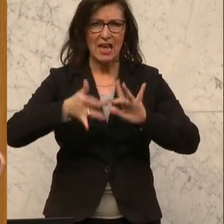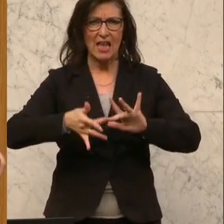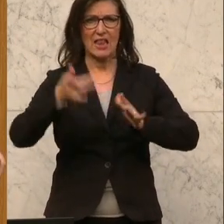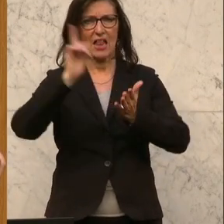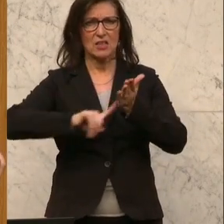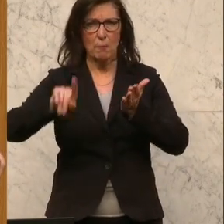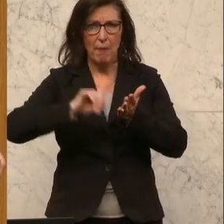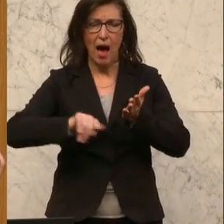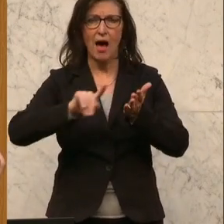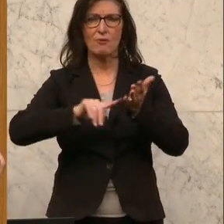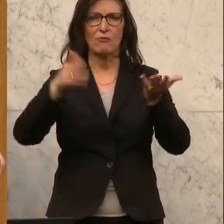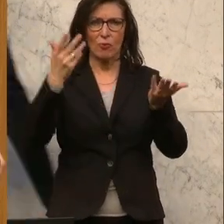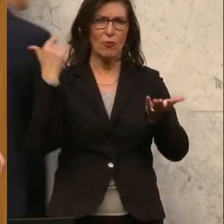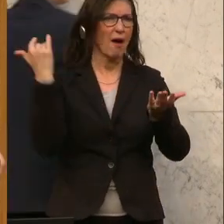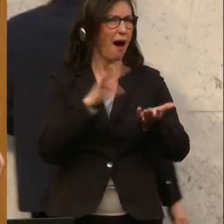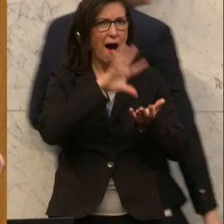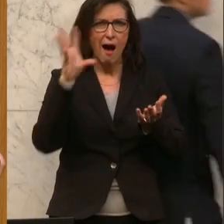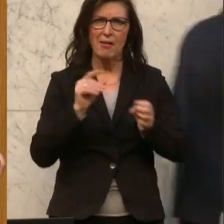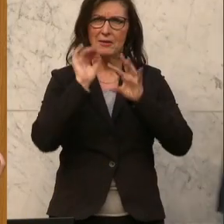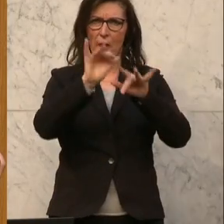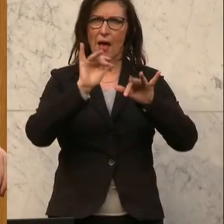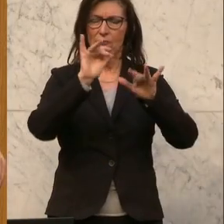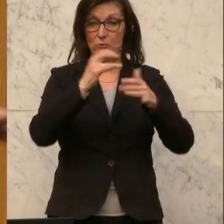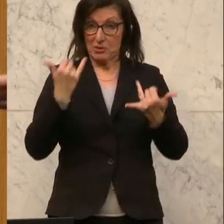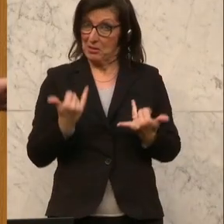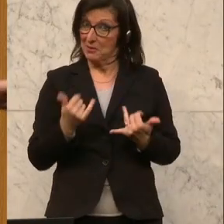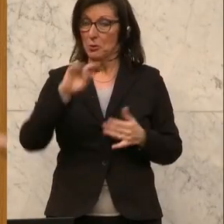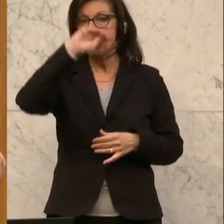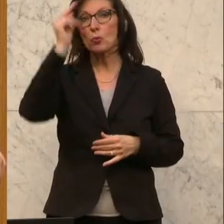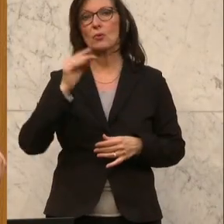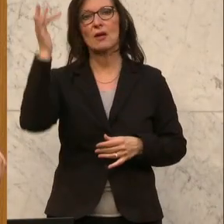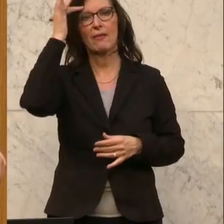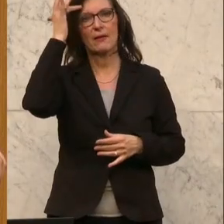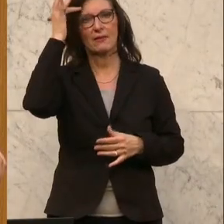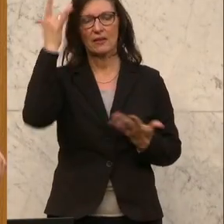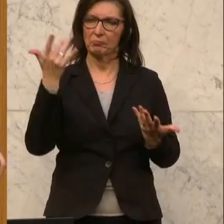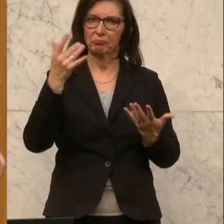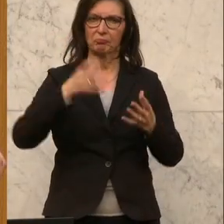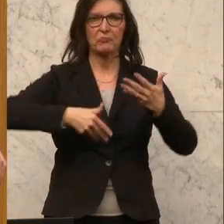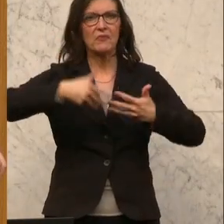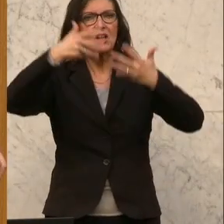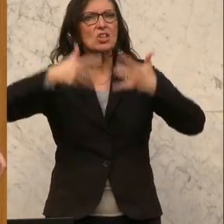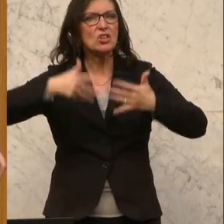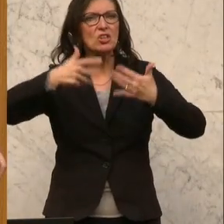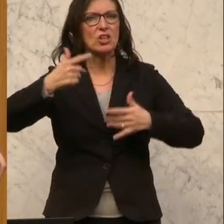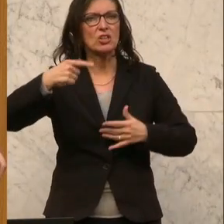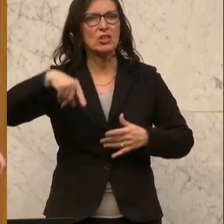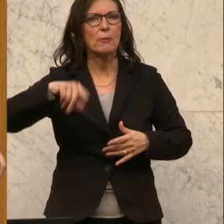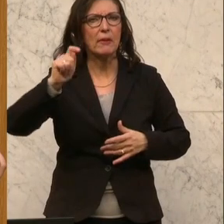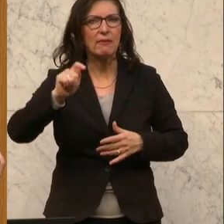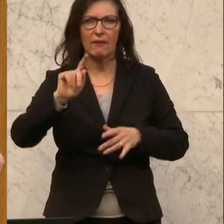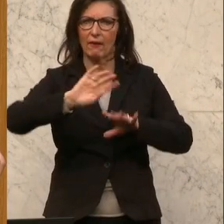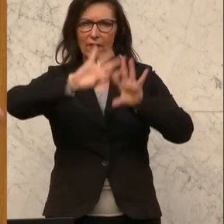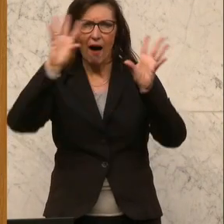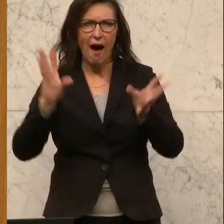der Einsatz von künstlicher Intelligenz. ChatGPD und alle anderen auf künstlicher Intelligenz basierenden Systeme sind sozusagen